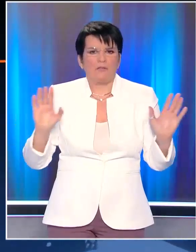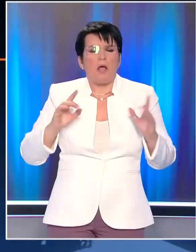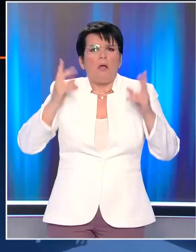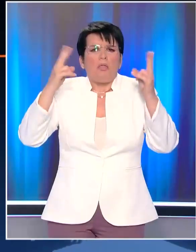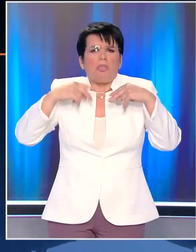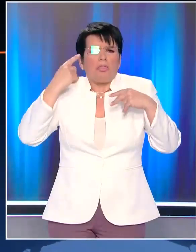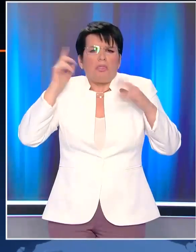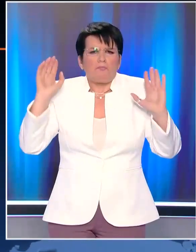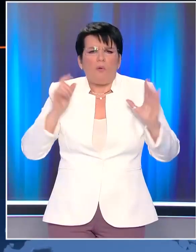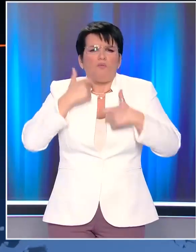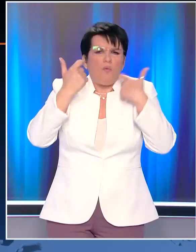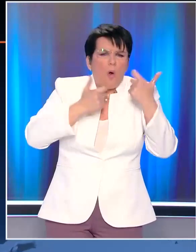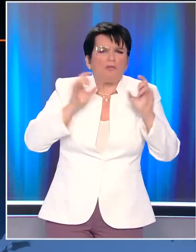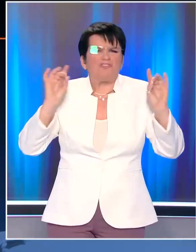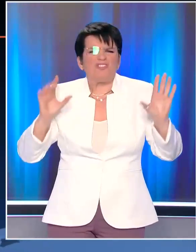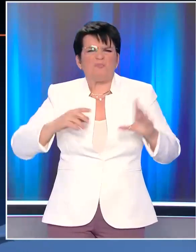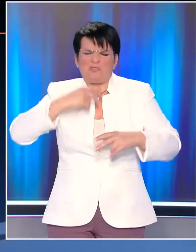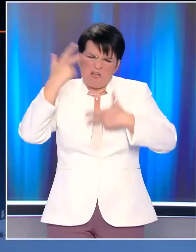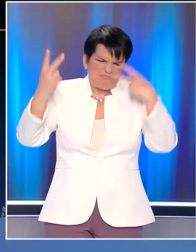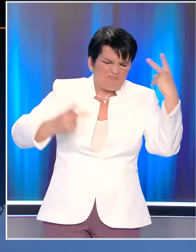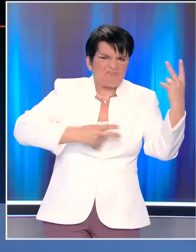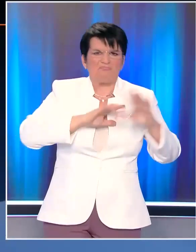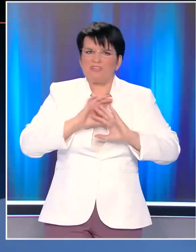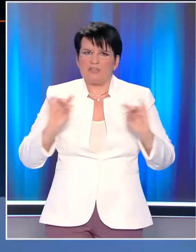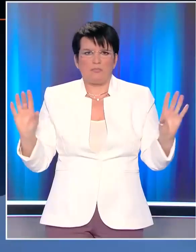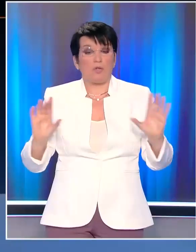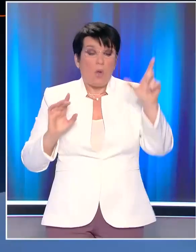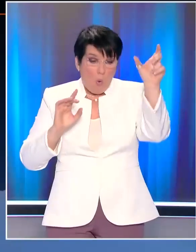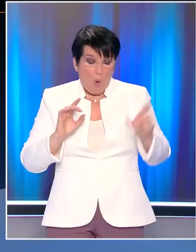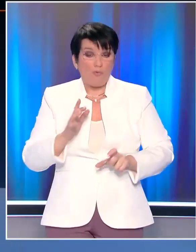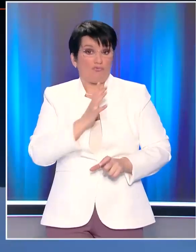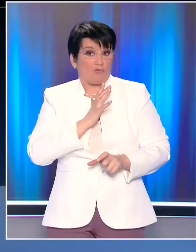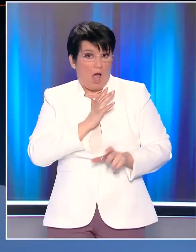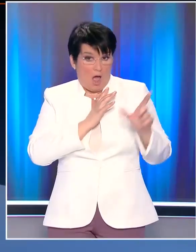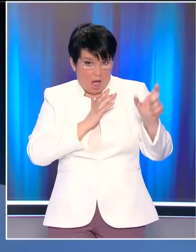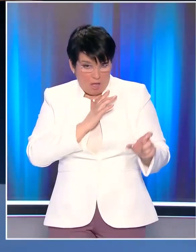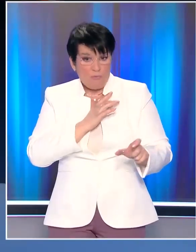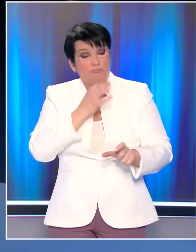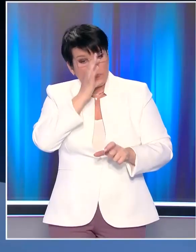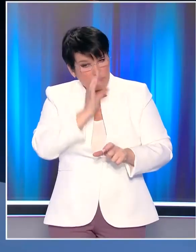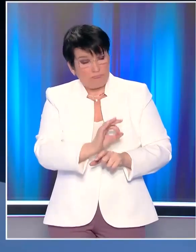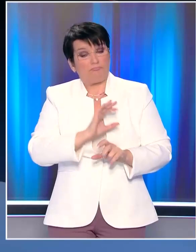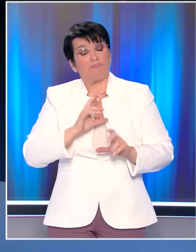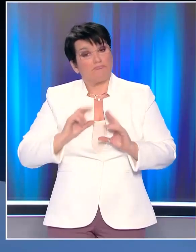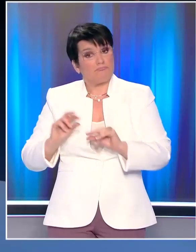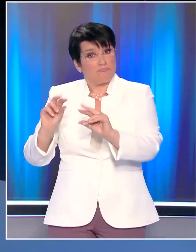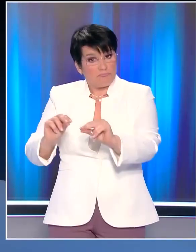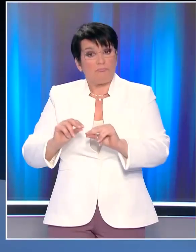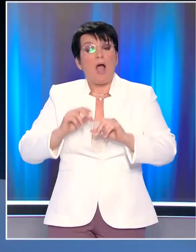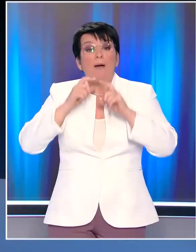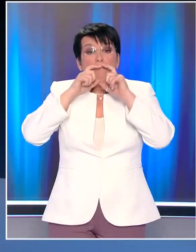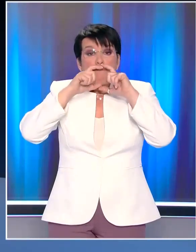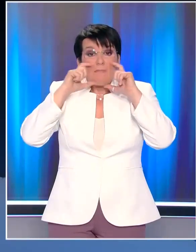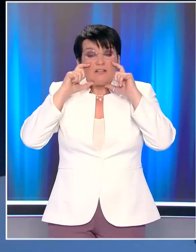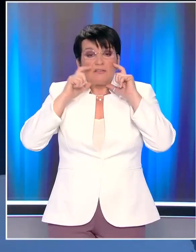γνωρίζετε δεν υπήρχαν φωνές, δεν υπήρχαν ακρότητες. Ο άνθρωπος πράγματι και αυτό να το βεβαιώσω κι εγώ μαζί με εσάς κατέβασε τη